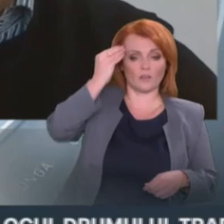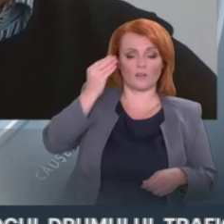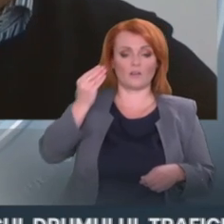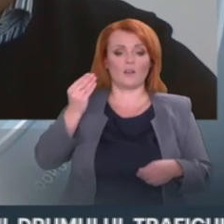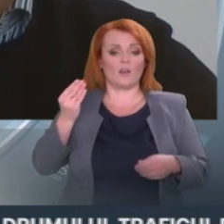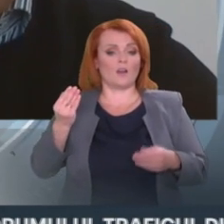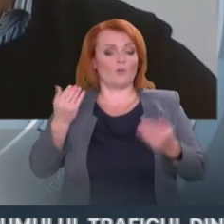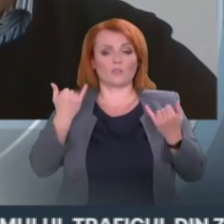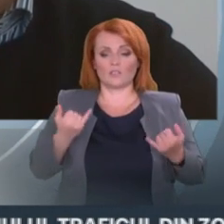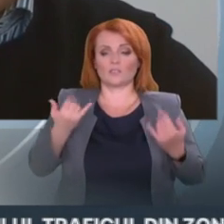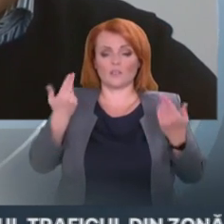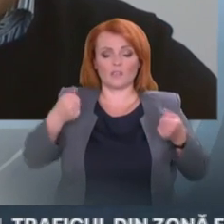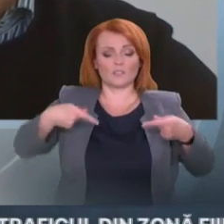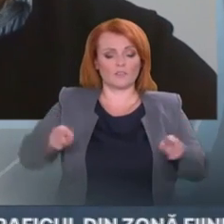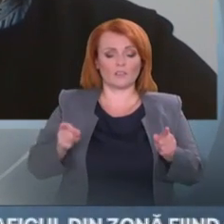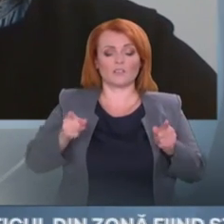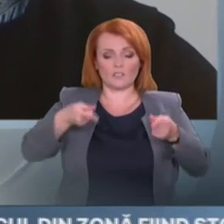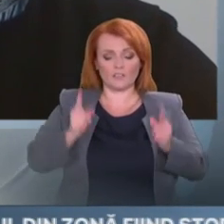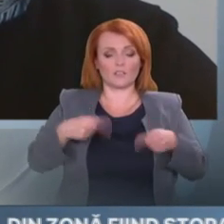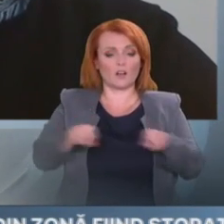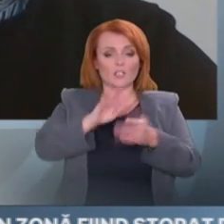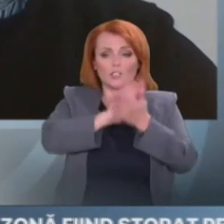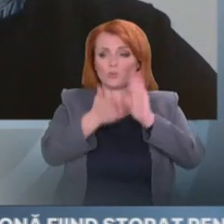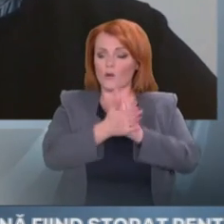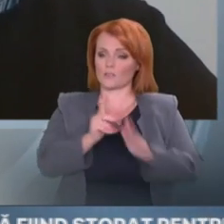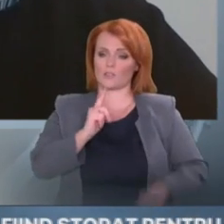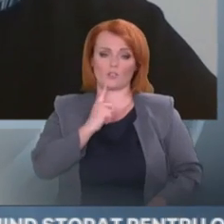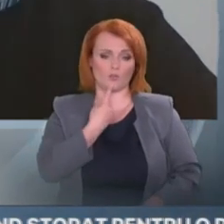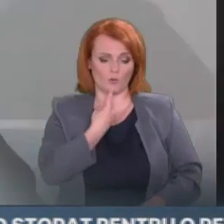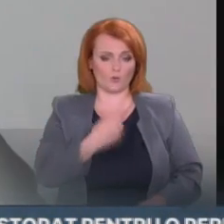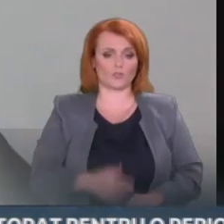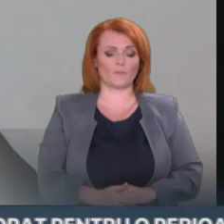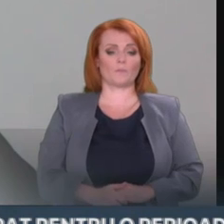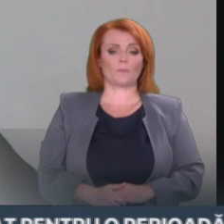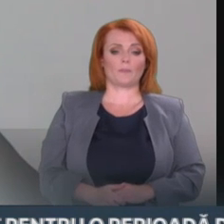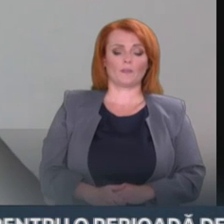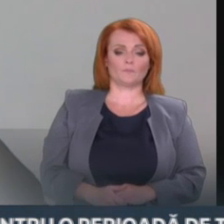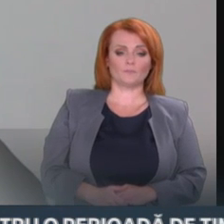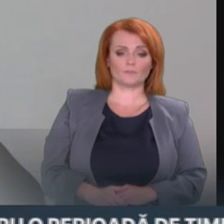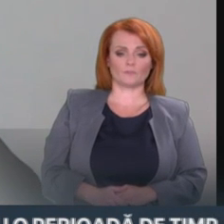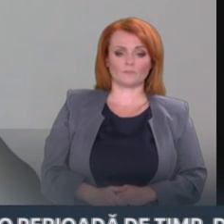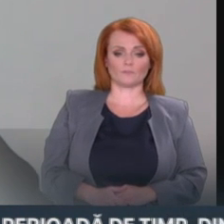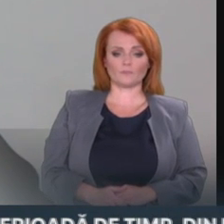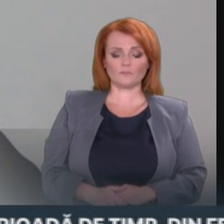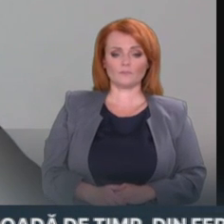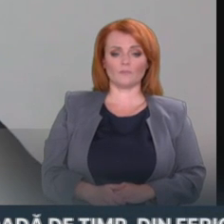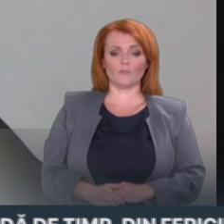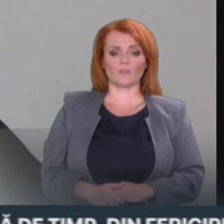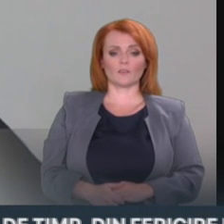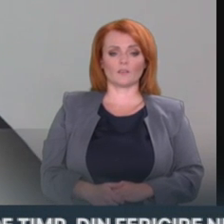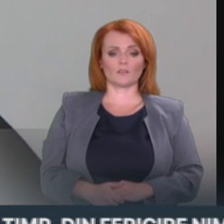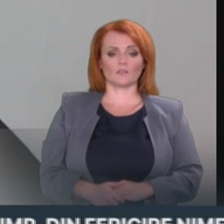turbulențe majore. Această decizie, deci acest miliard de lei, mai mult de miliard de lei care este alocat aceste companii prin această procedură,